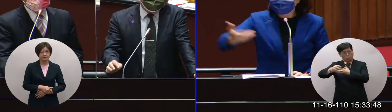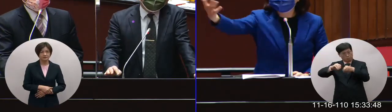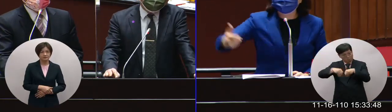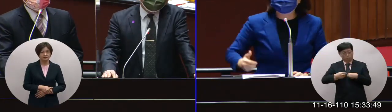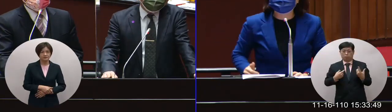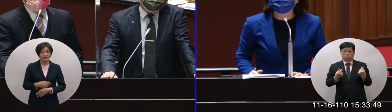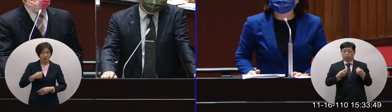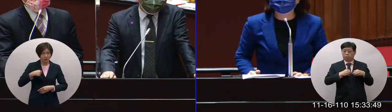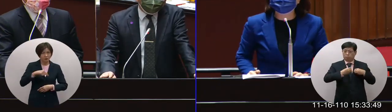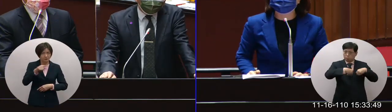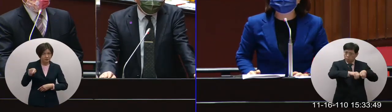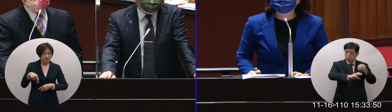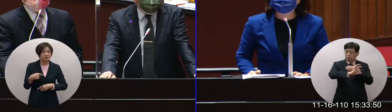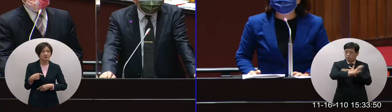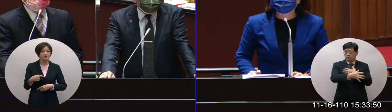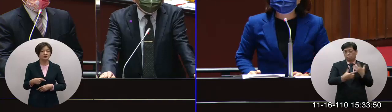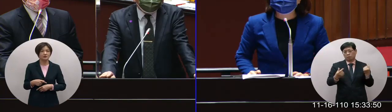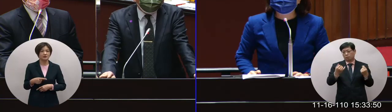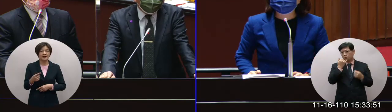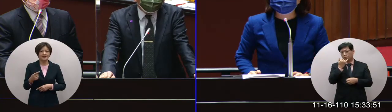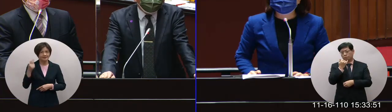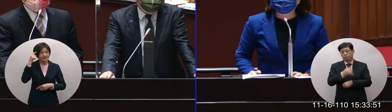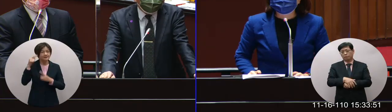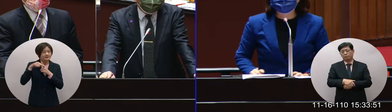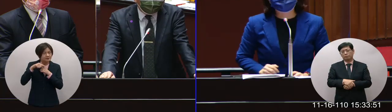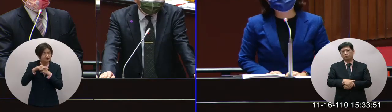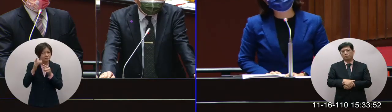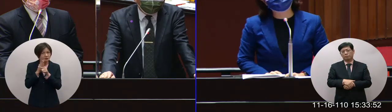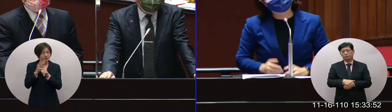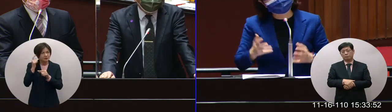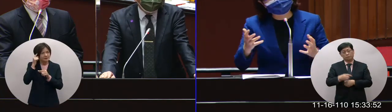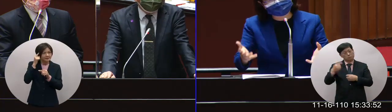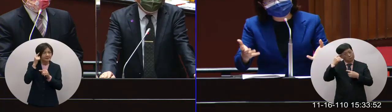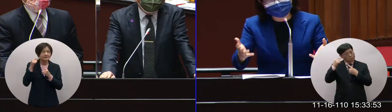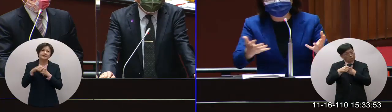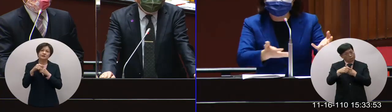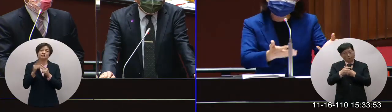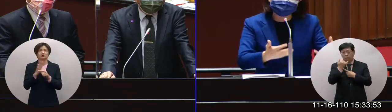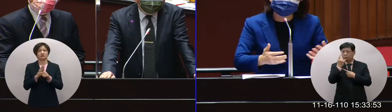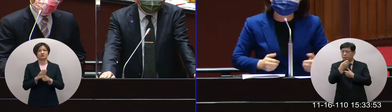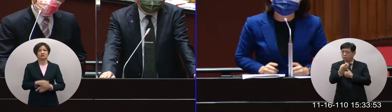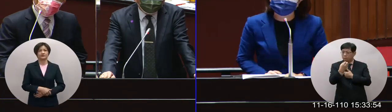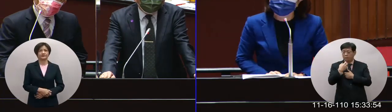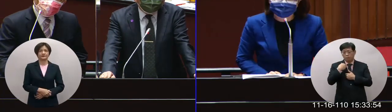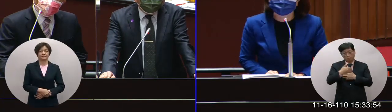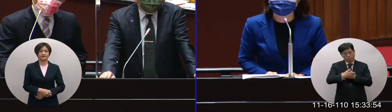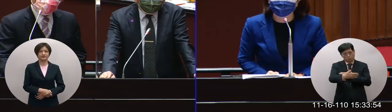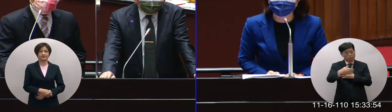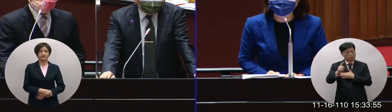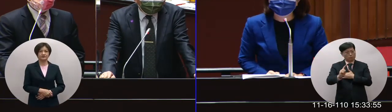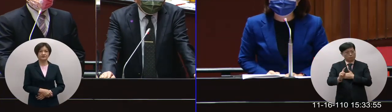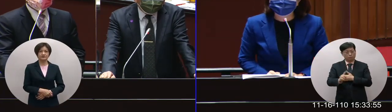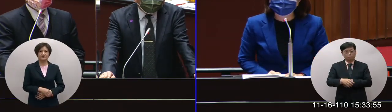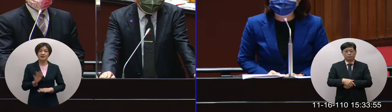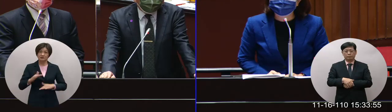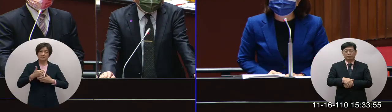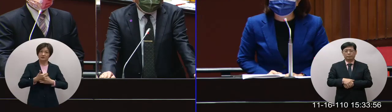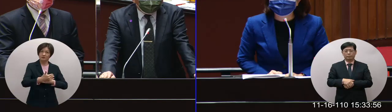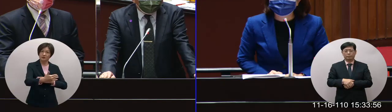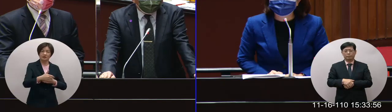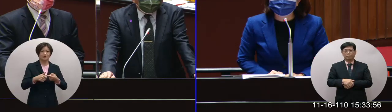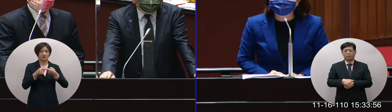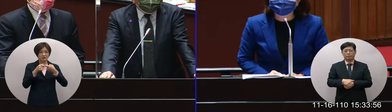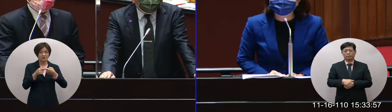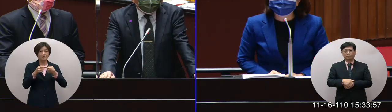一樣啊我們要捐給別人嘛我們就正在想辦法正在想辦法你能告訴我們我們進行的程度是什麼進行的程度